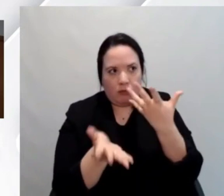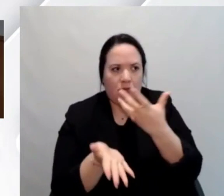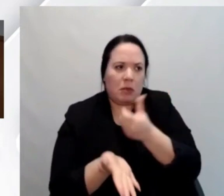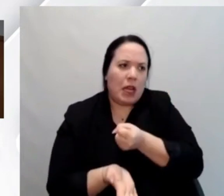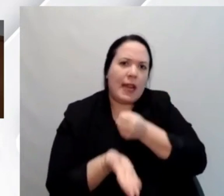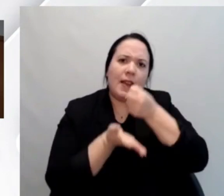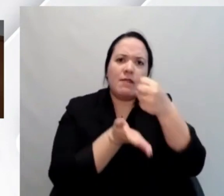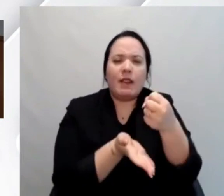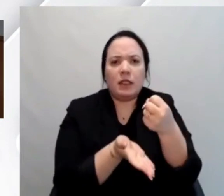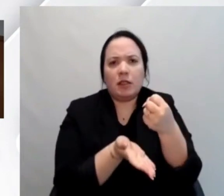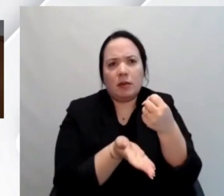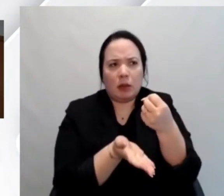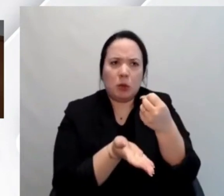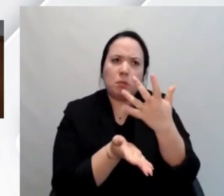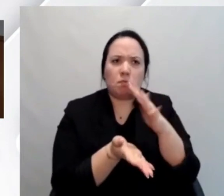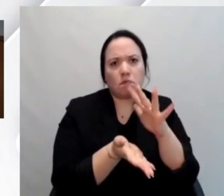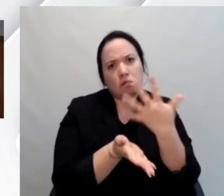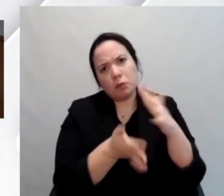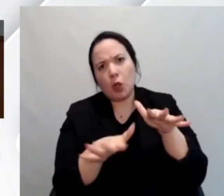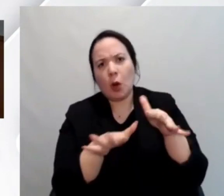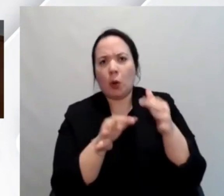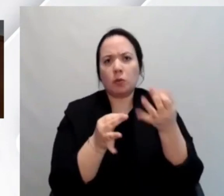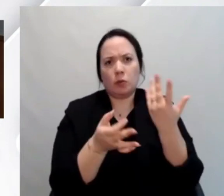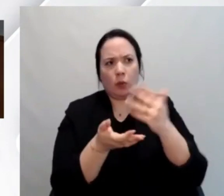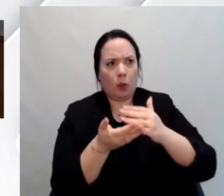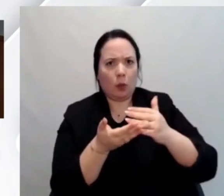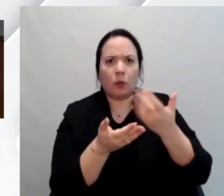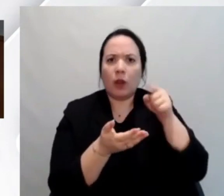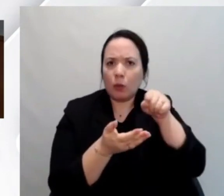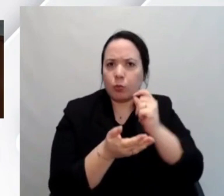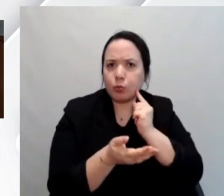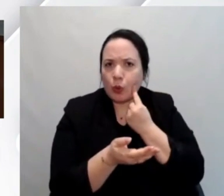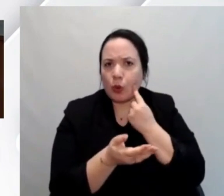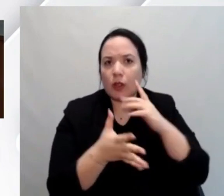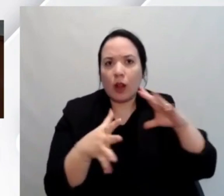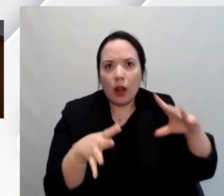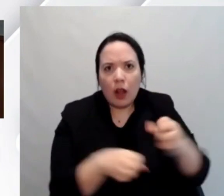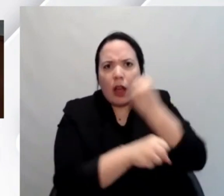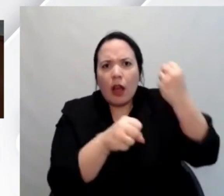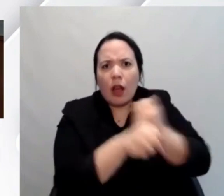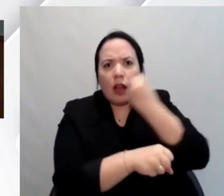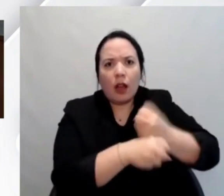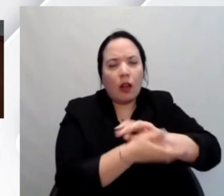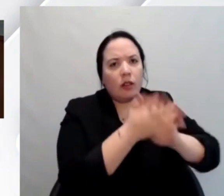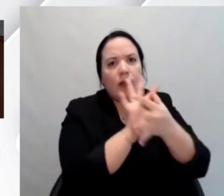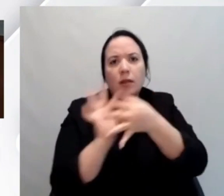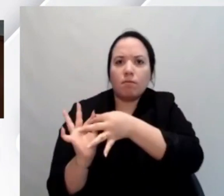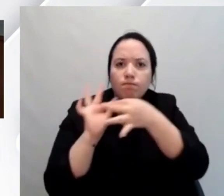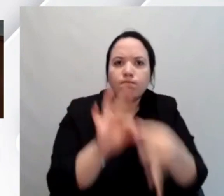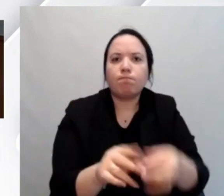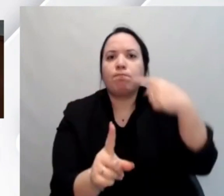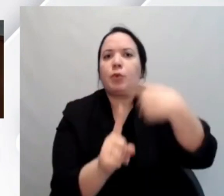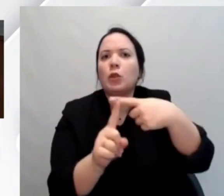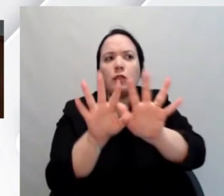sommato ridotto, il lavoro che è stato fatto ha avuto una ricaduta positiva a livello globale, perché